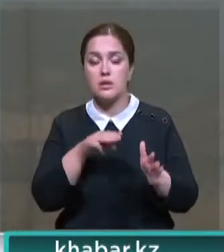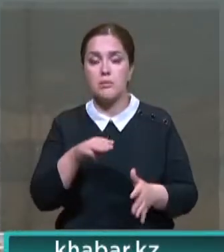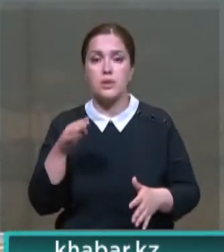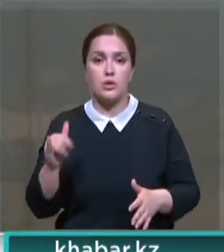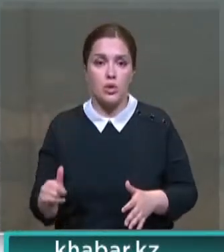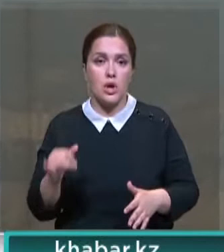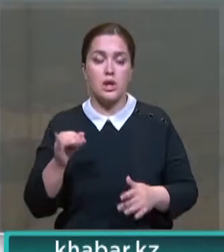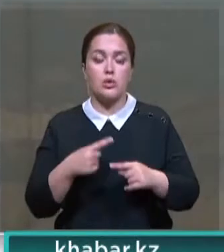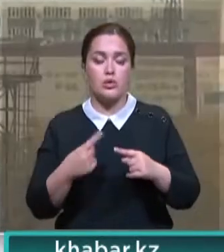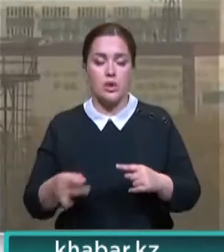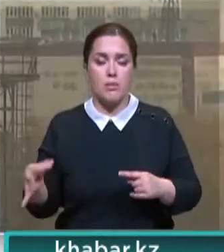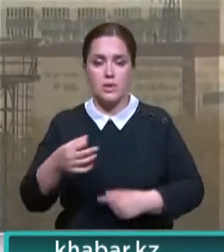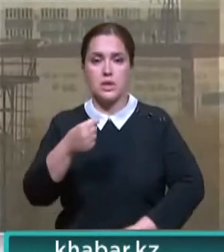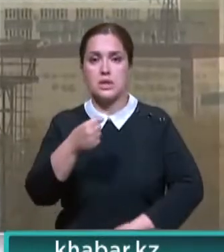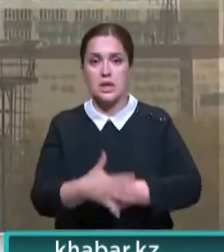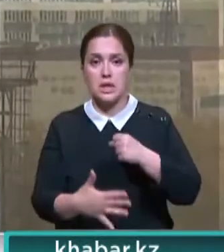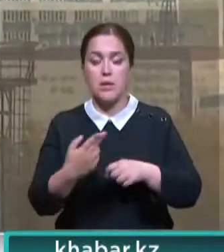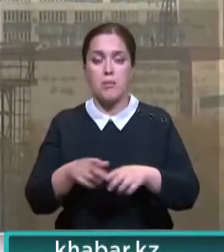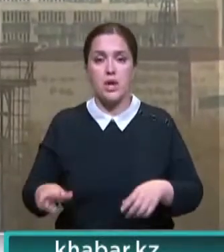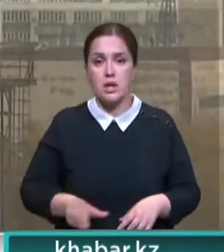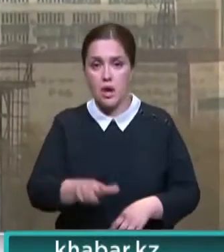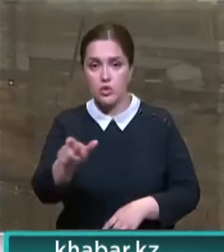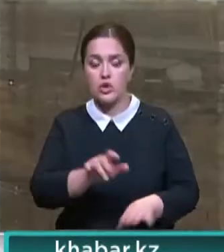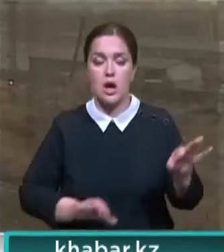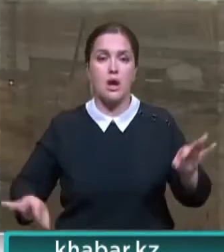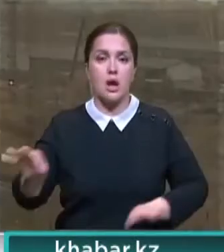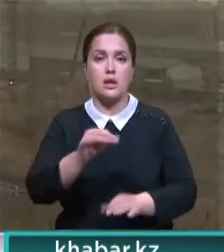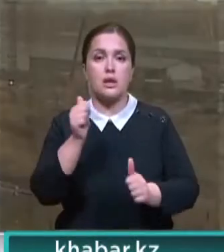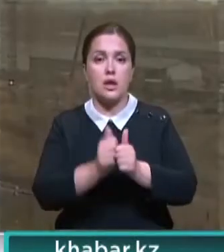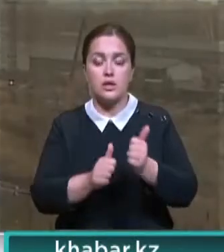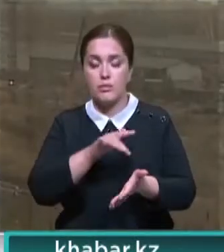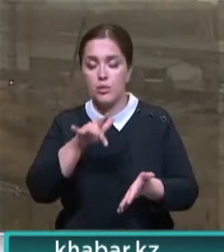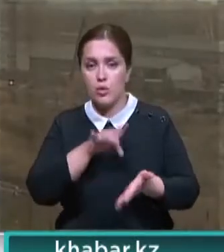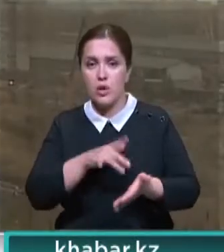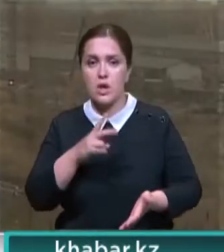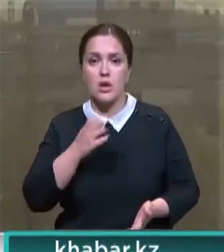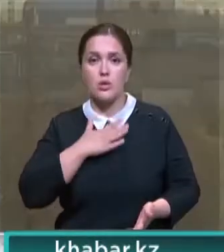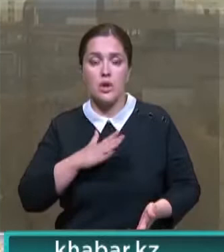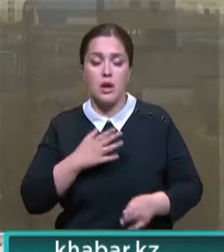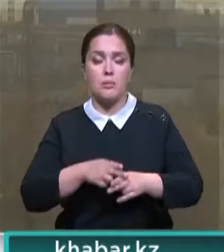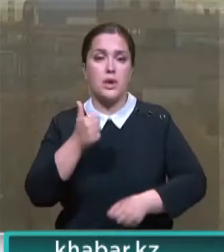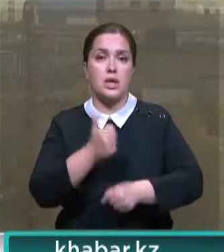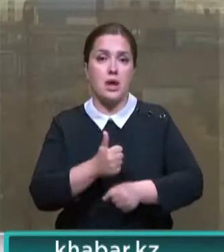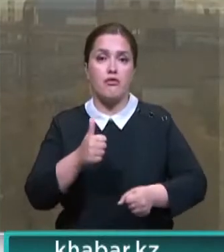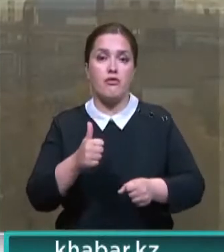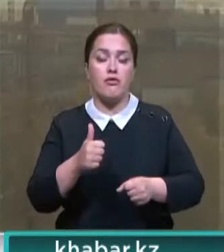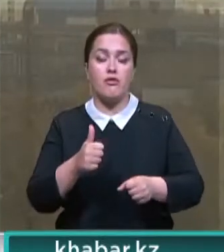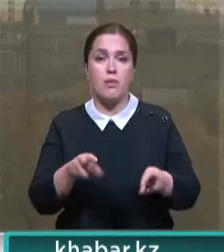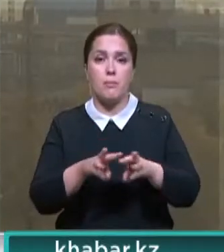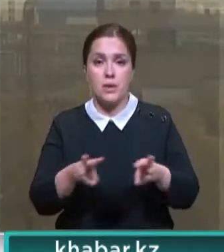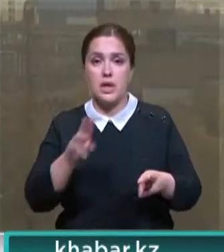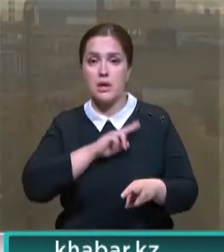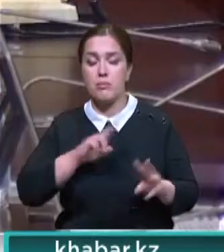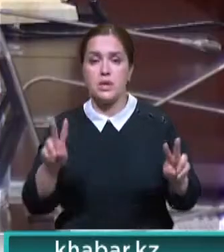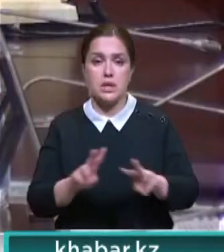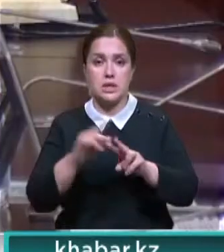и ряде других областных центрах. Дорожные карты есть в каждом регионе. Неудовлетворительный глава кабина назвал работу столицы